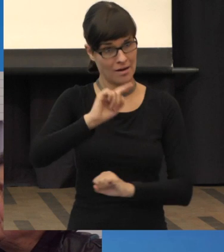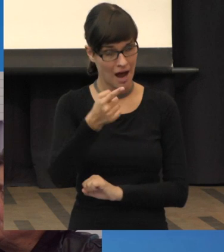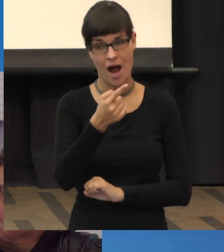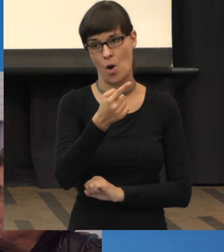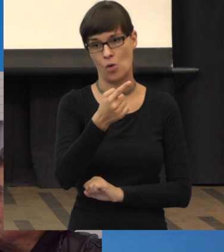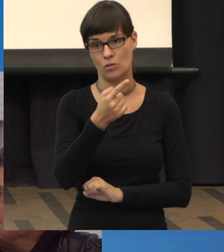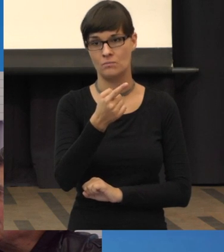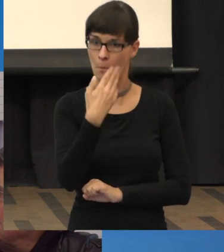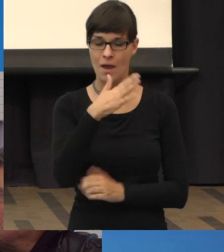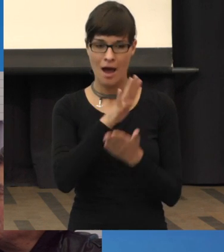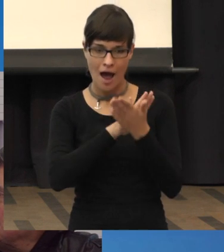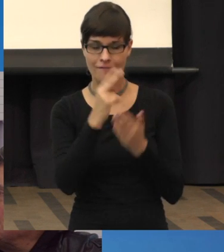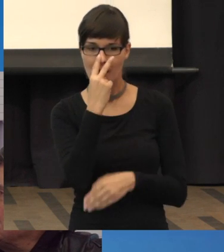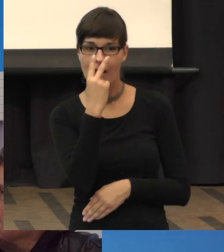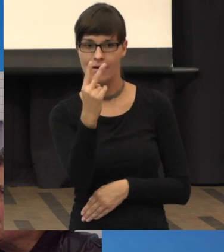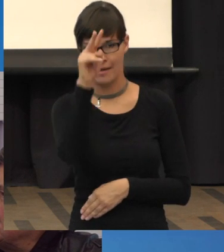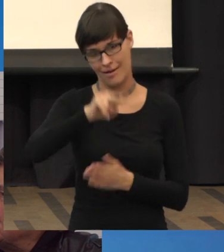Das erleichtert auch das Lesen.